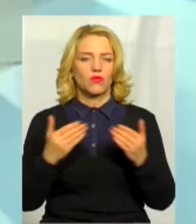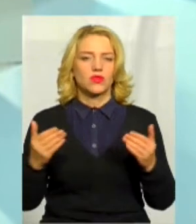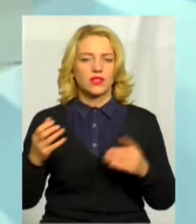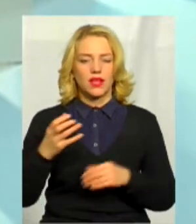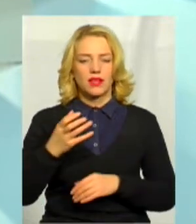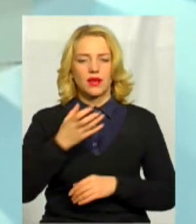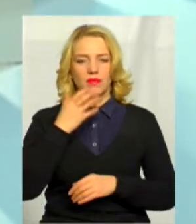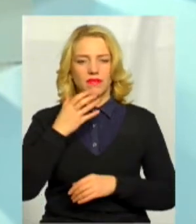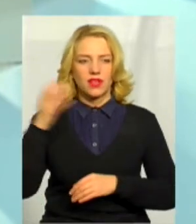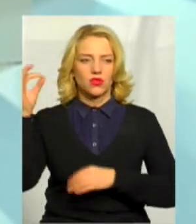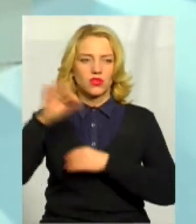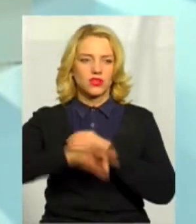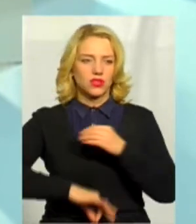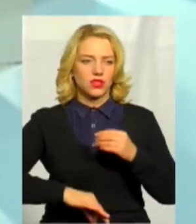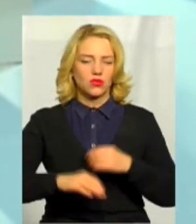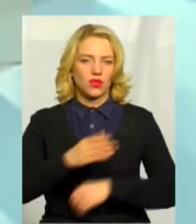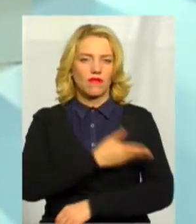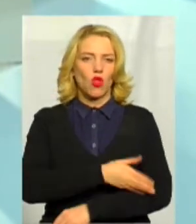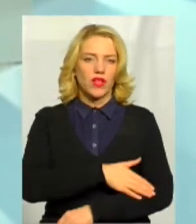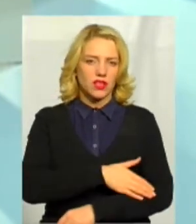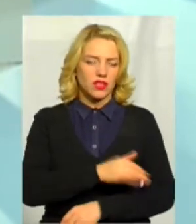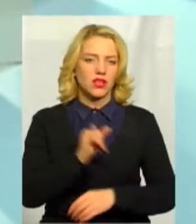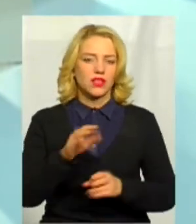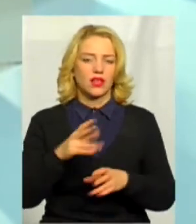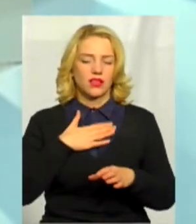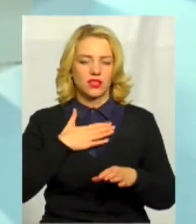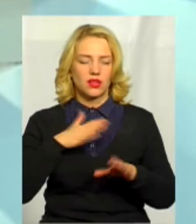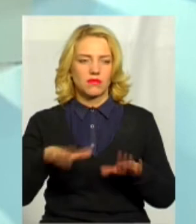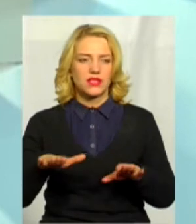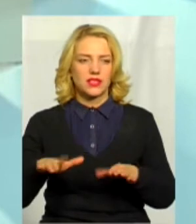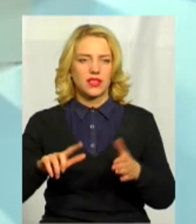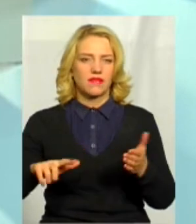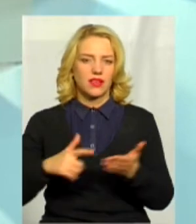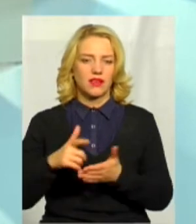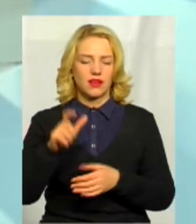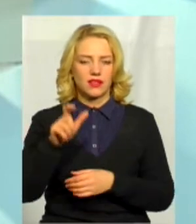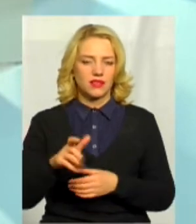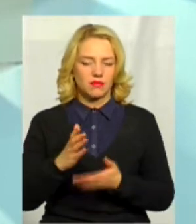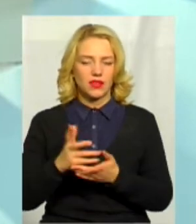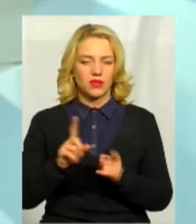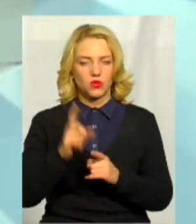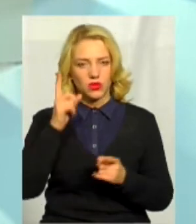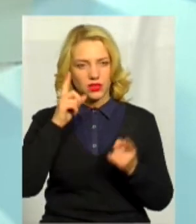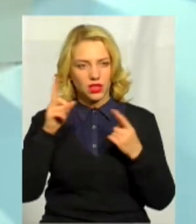-Східної Волині, зокрема, як наш місцевий краєзнавець має таку ідею.